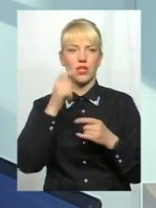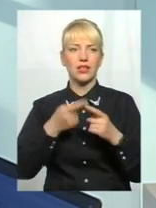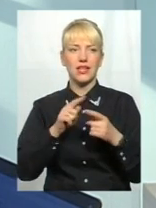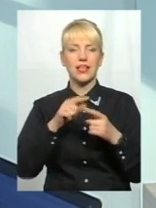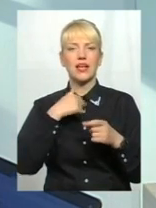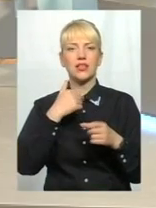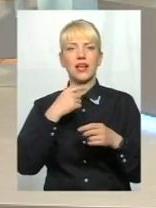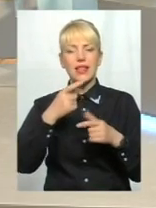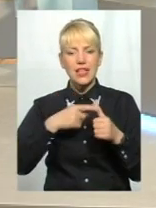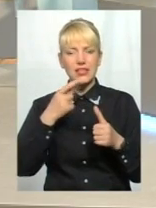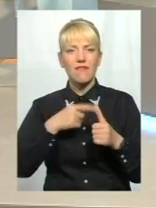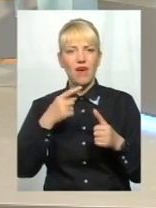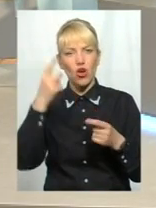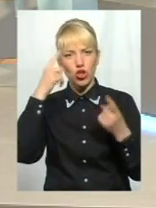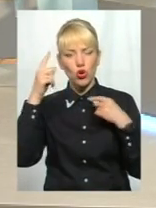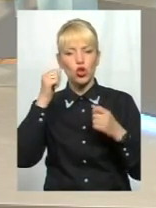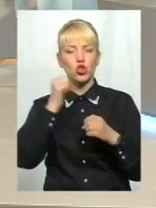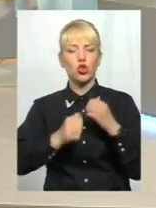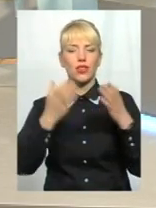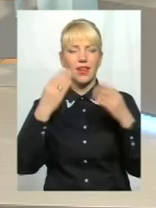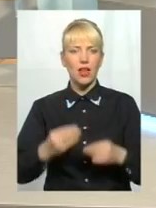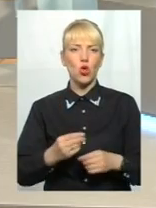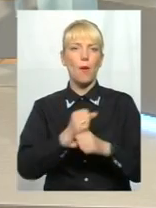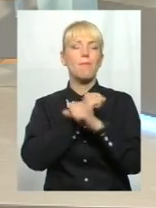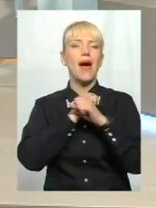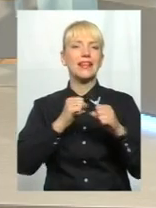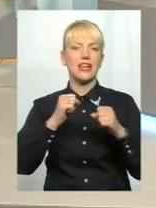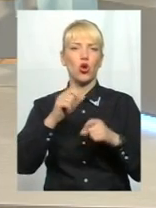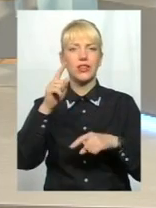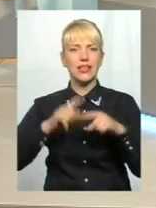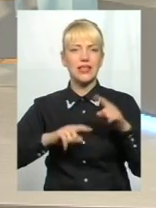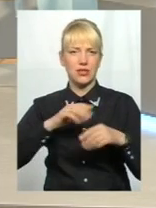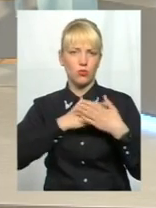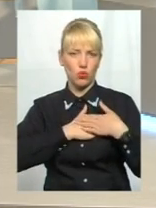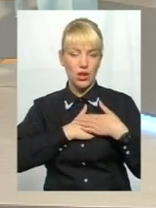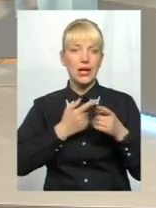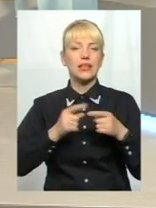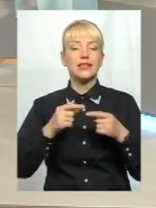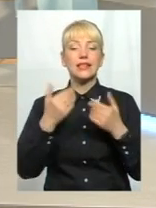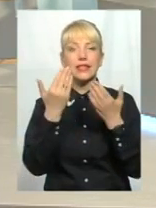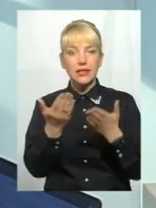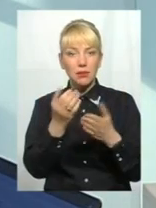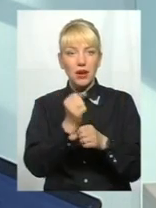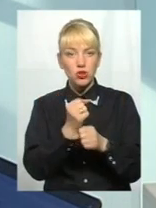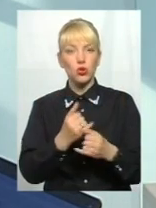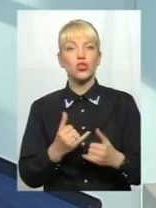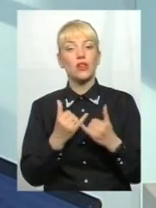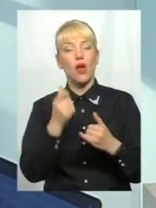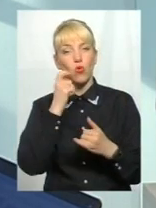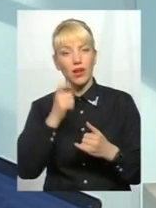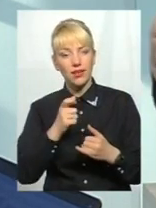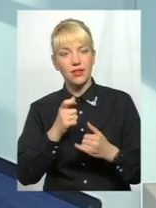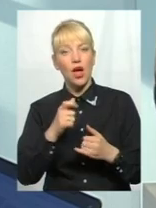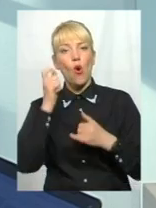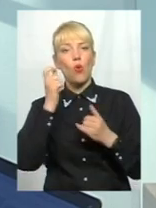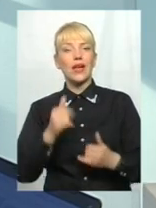патріотизму. Тобто, це не треба заяв робити, а щоденно зрозуміти, що ти працюєш для країни, країна для тебе, і ти для неї.